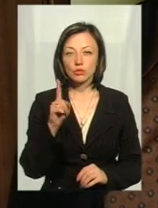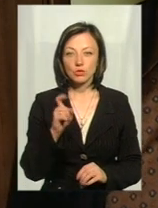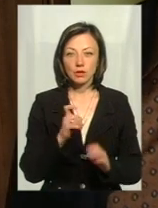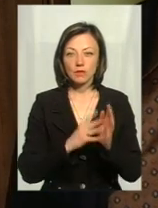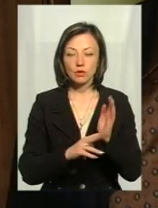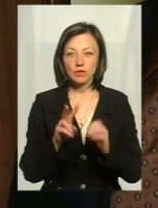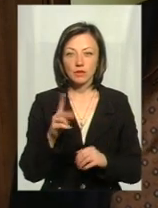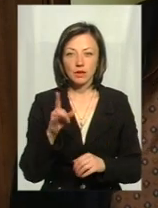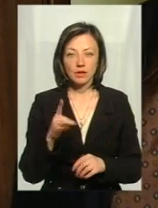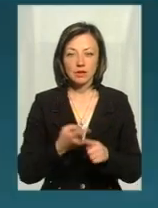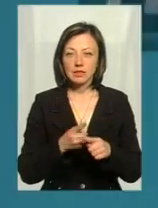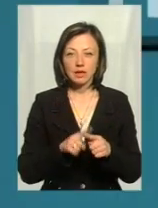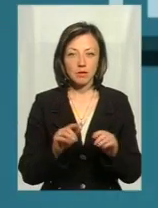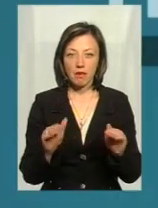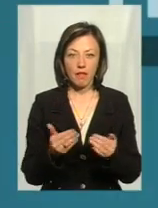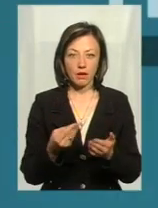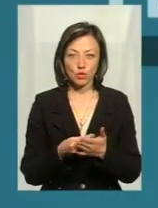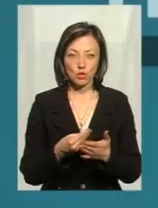гривні – це немаленька сума.